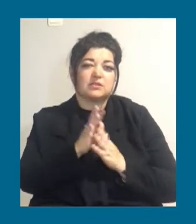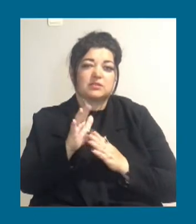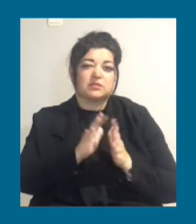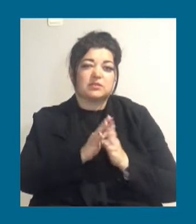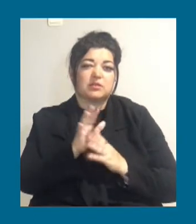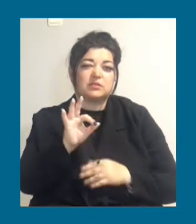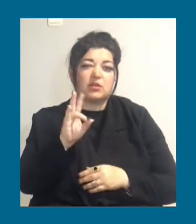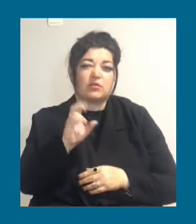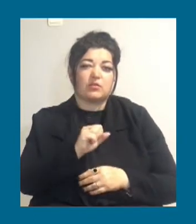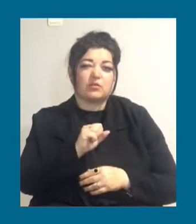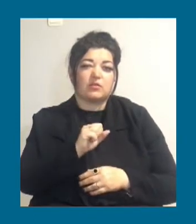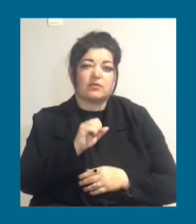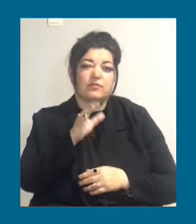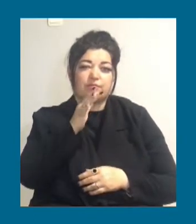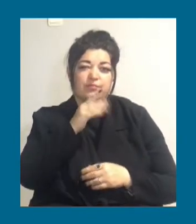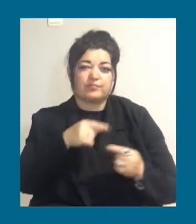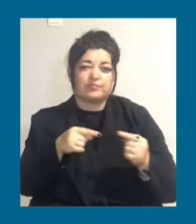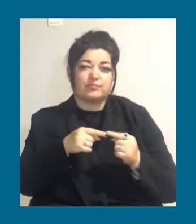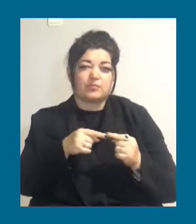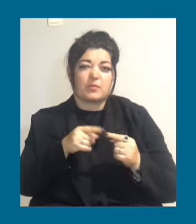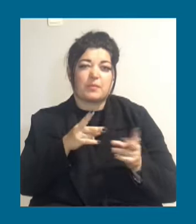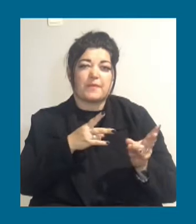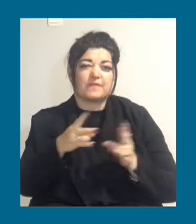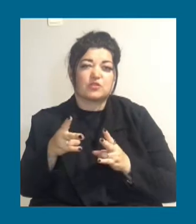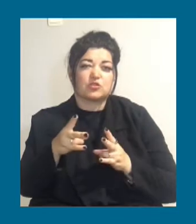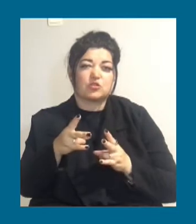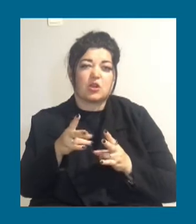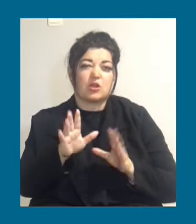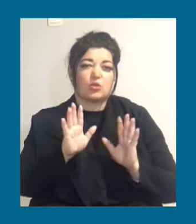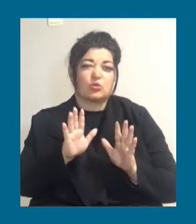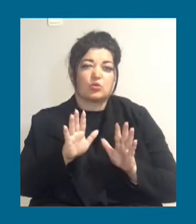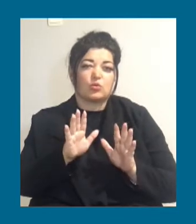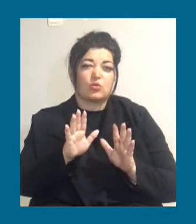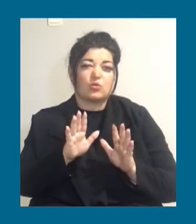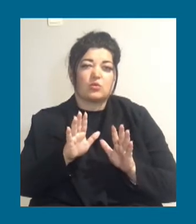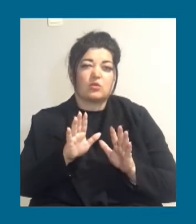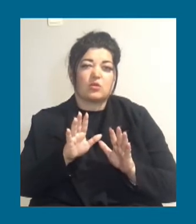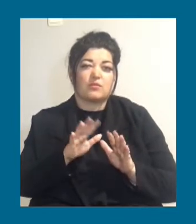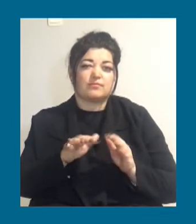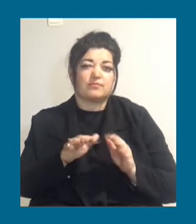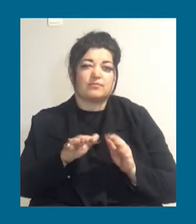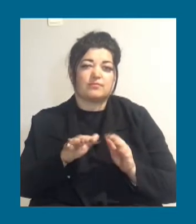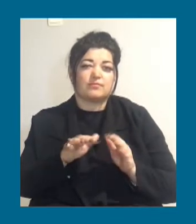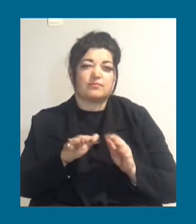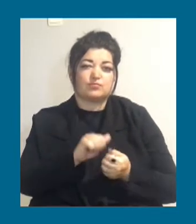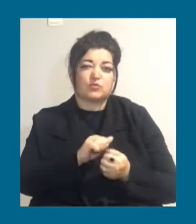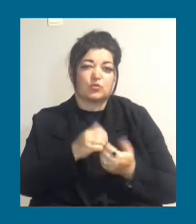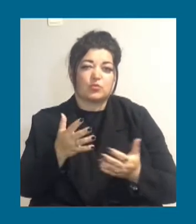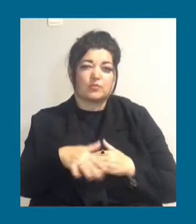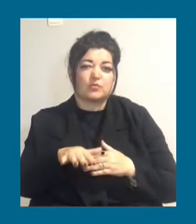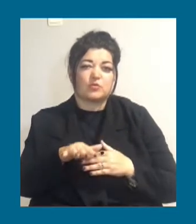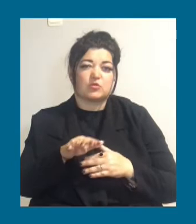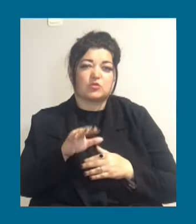во время таких пожаров повреждается только, ну, сграя сухой степень. Корневая система при этом не